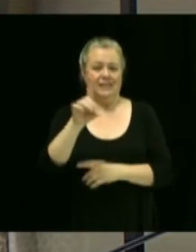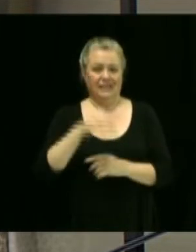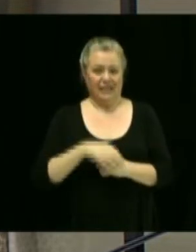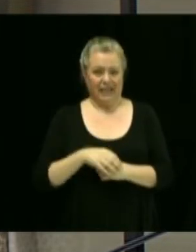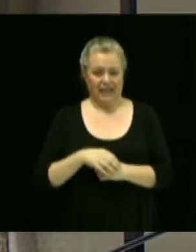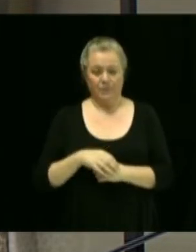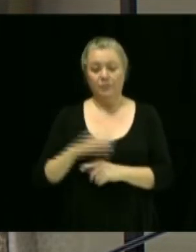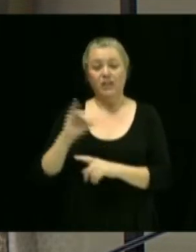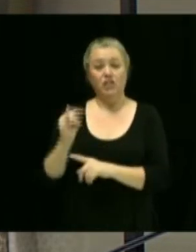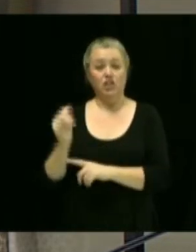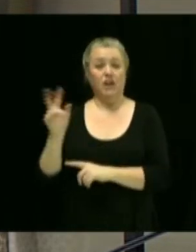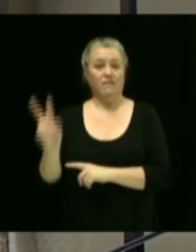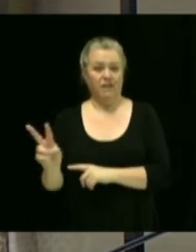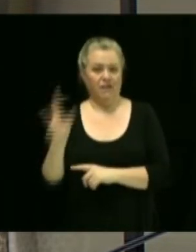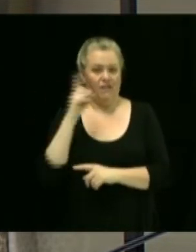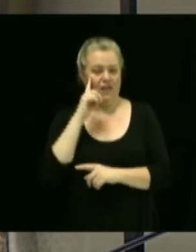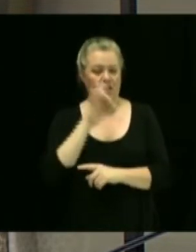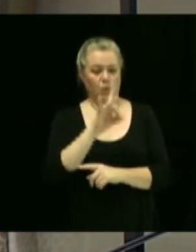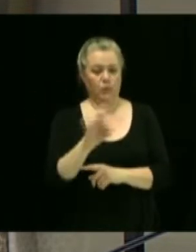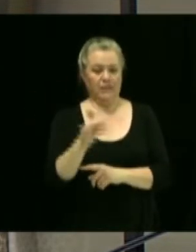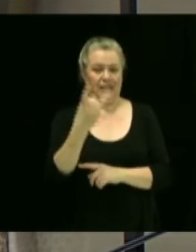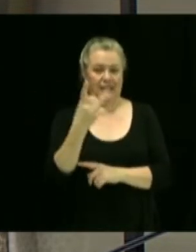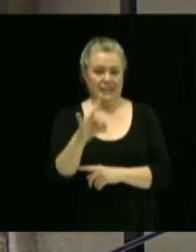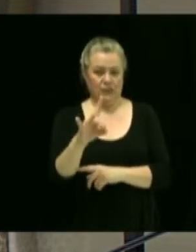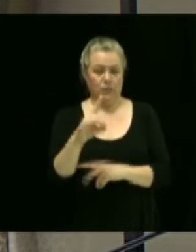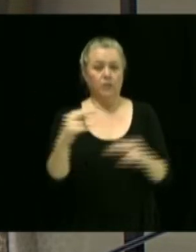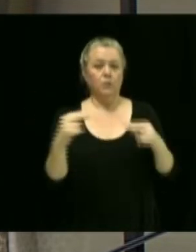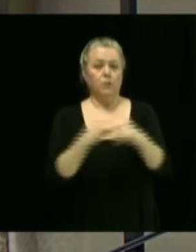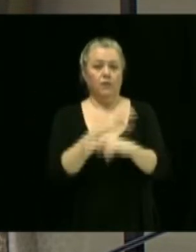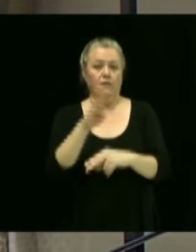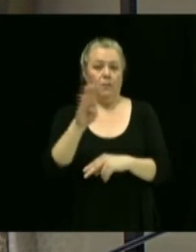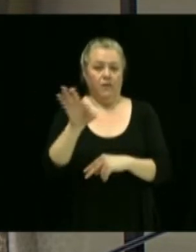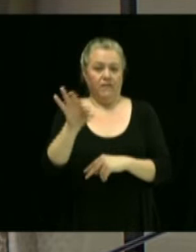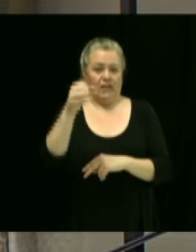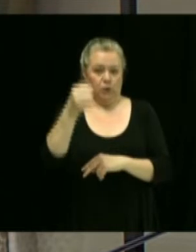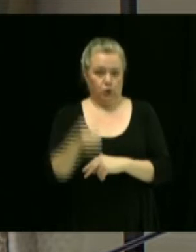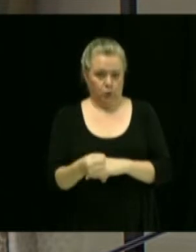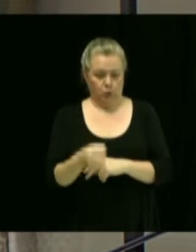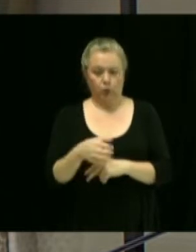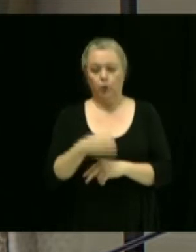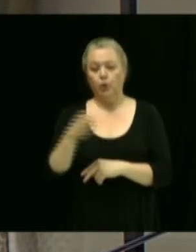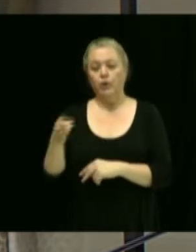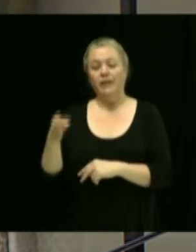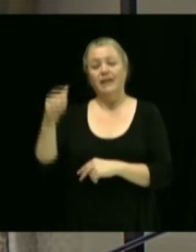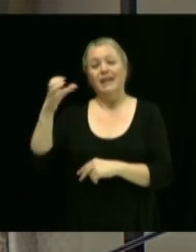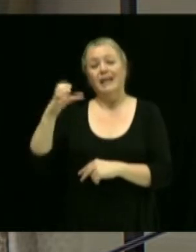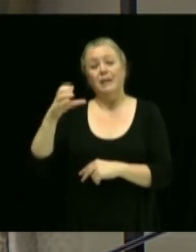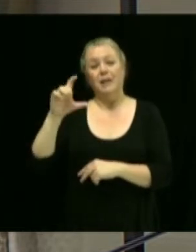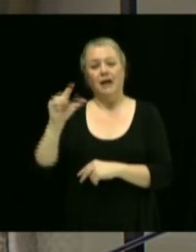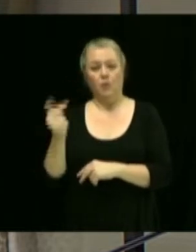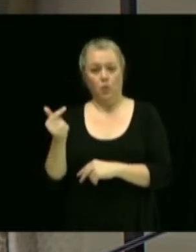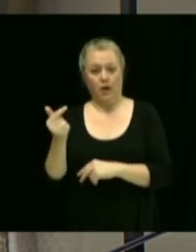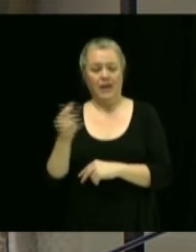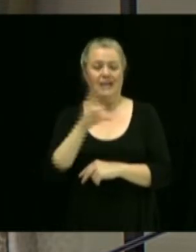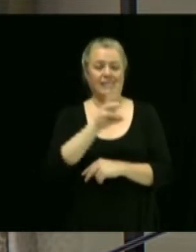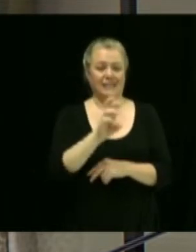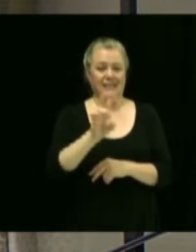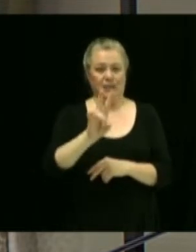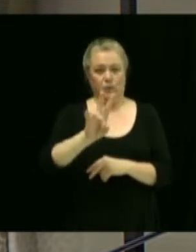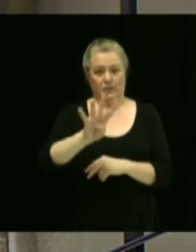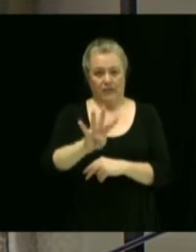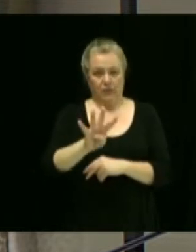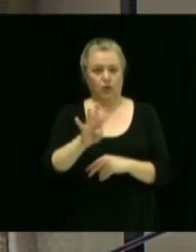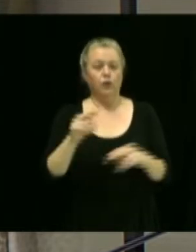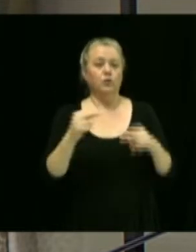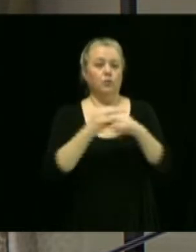Verville pour le 818 boulevard des Bois-Francs-Sud, M. Clément Gouin, 674 boulevard des